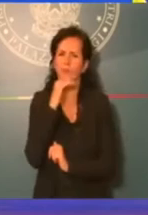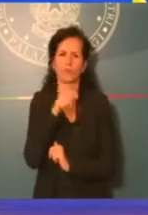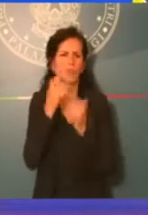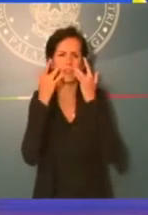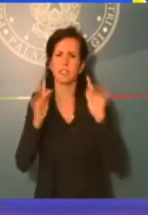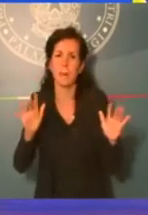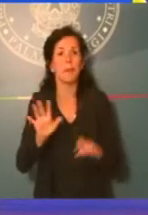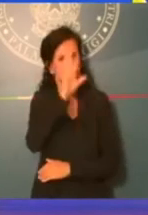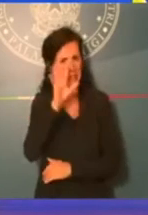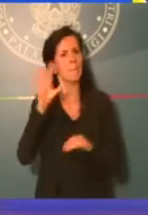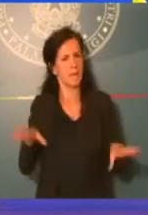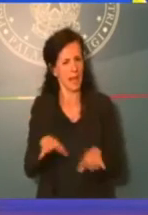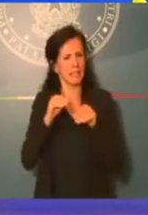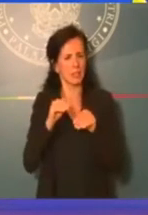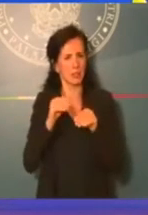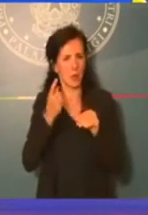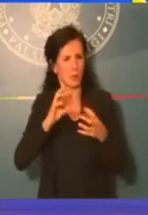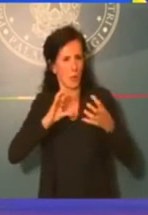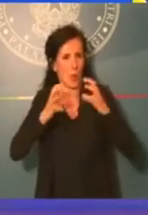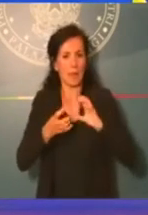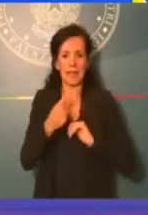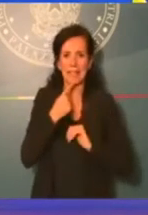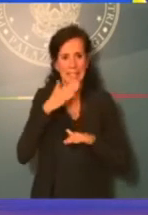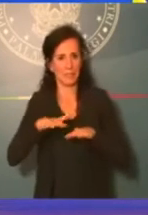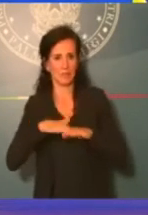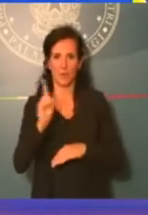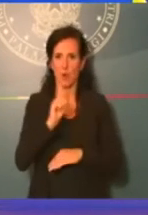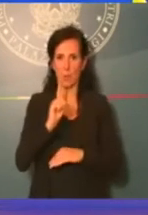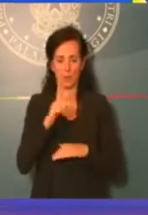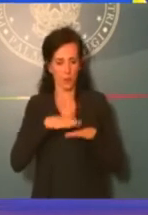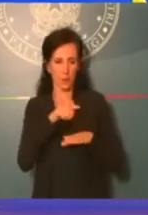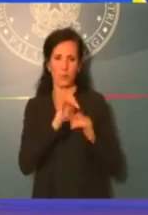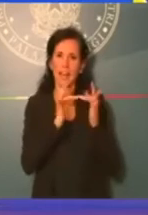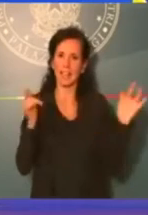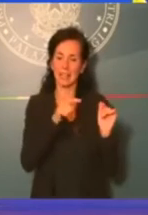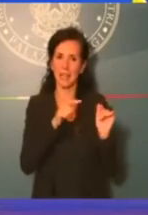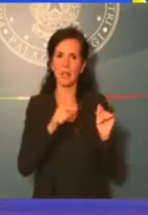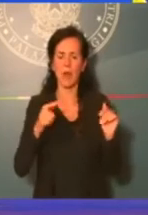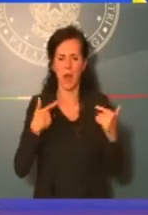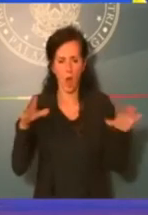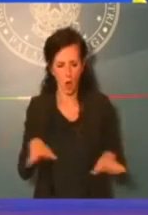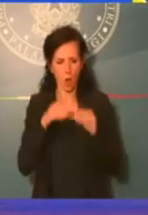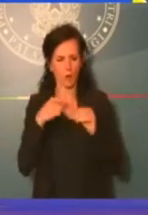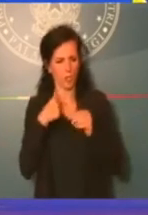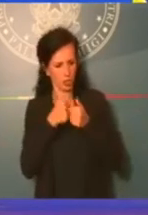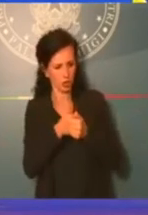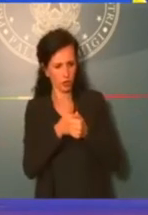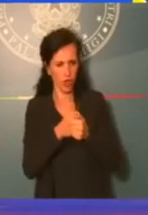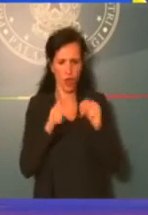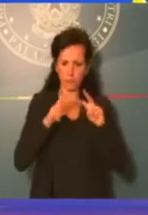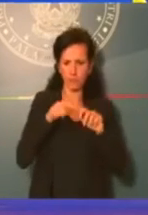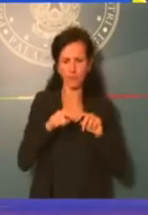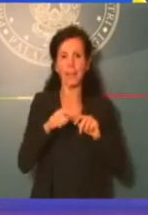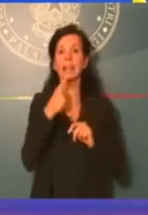complicato all'inizio per chi non ha una dimestichezza con questi mezzi, ma una volta scelti, se qualcuno ha scaricato l'app